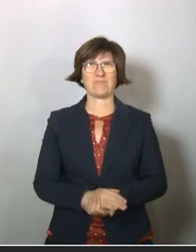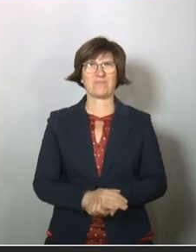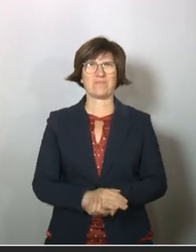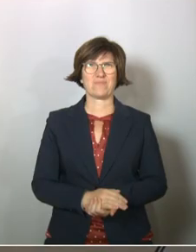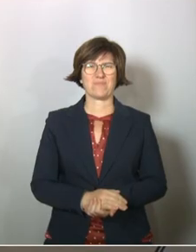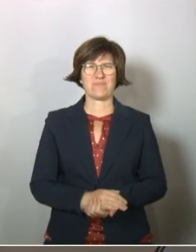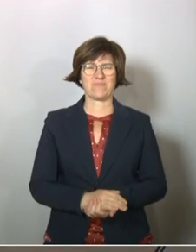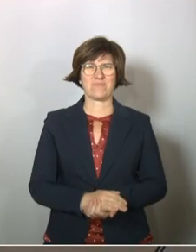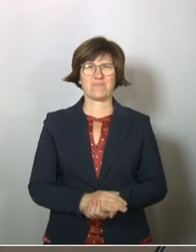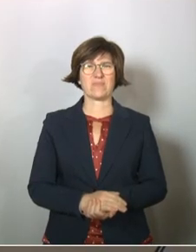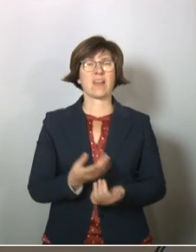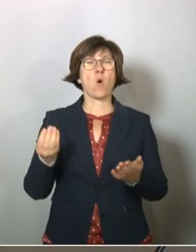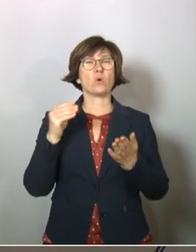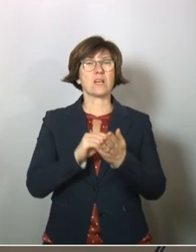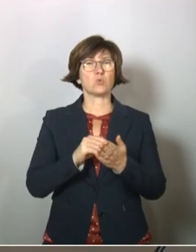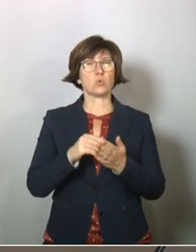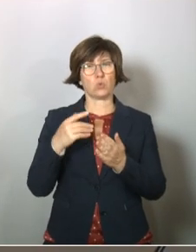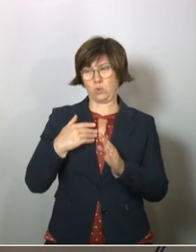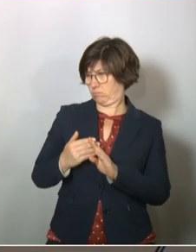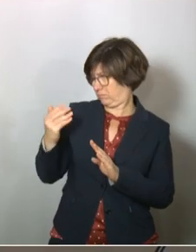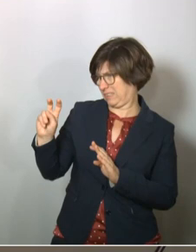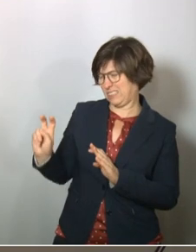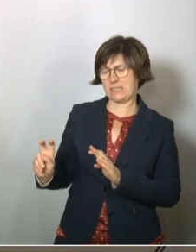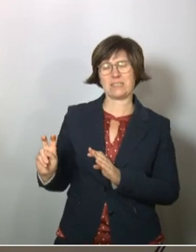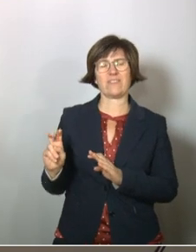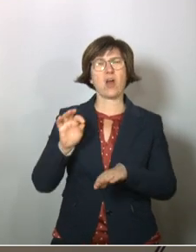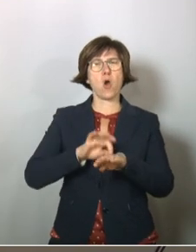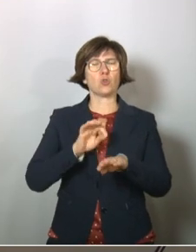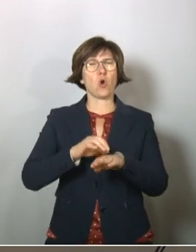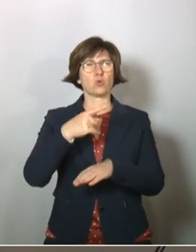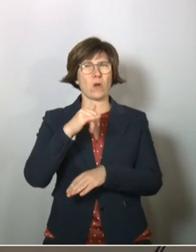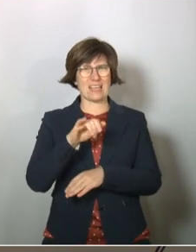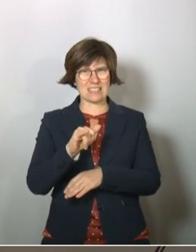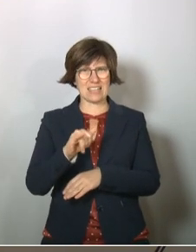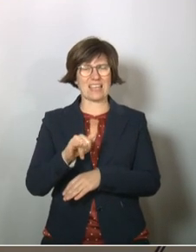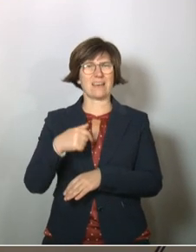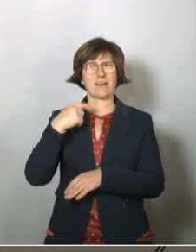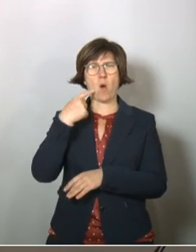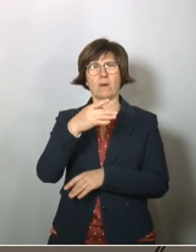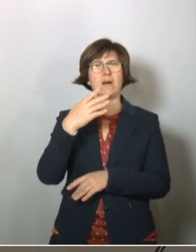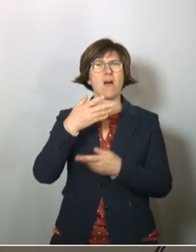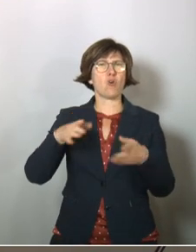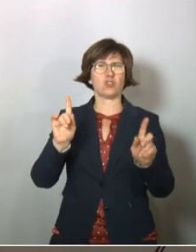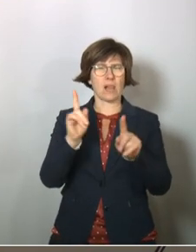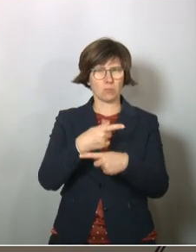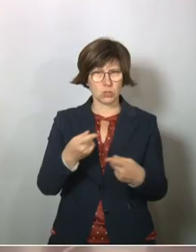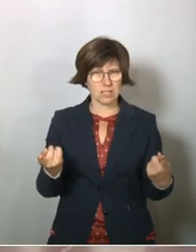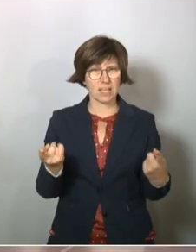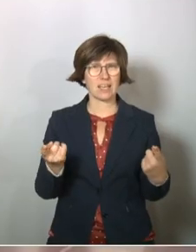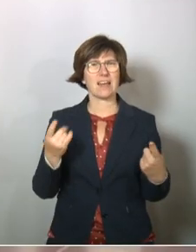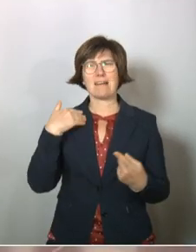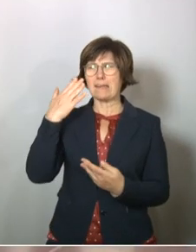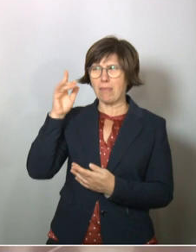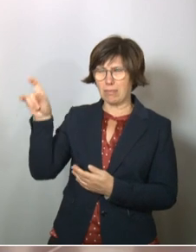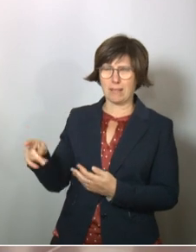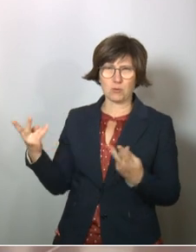Willkommen. Und außerdem hier zu meiner Rechten, Dr. Gregor Gysi. Ich glaube, viel vorstellen muss ich dich nicht,